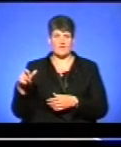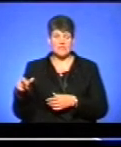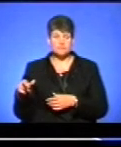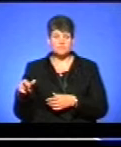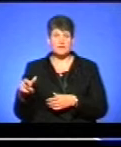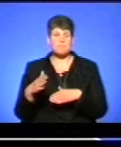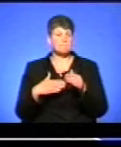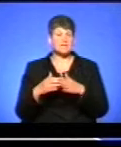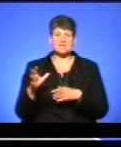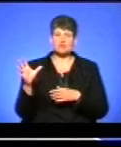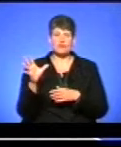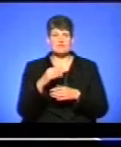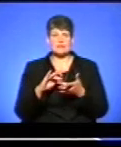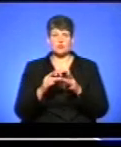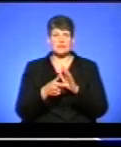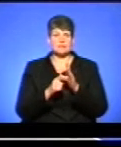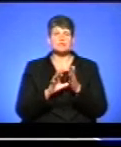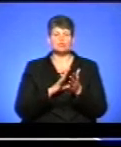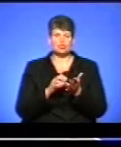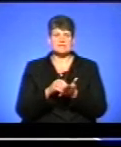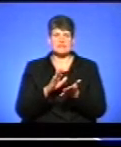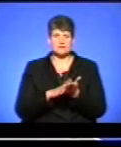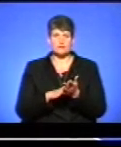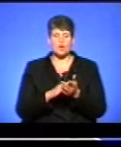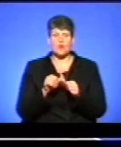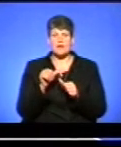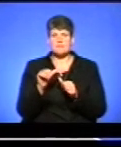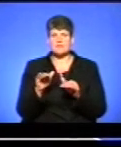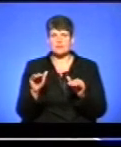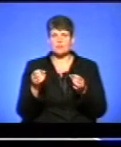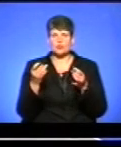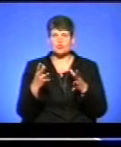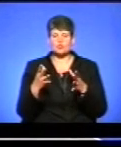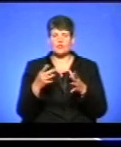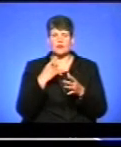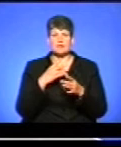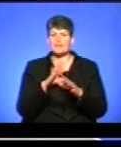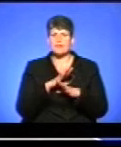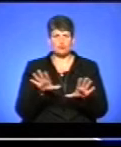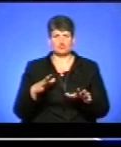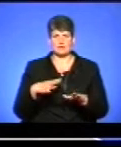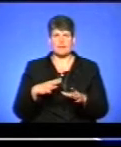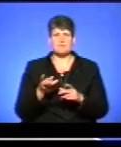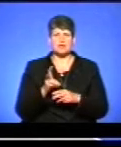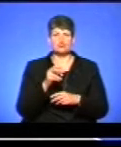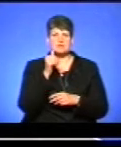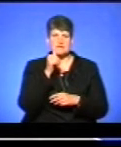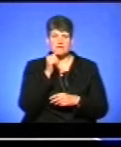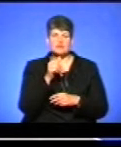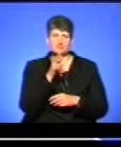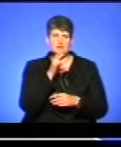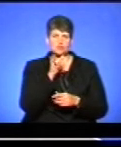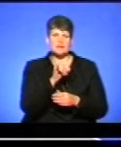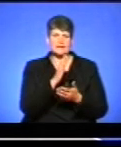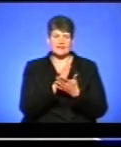Практично всі електронні кабінети були зареєстровані, для яких діти просто казали, що вони не будуть чекати, підійдуть завтра. Скільки час з них є, насправді.